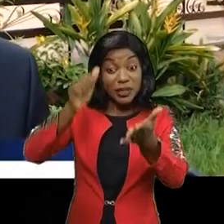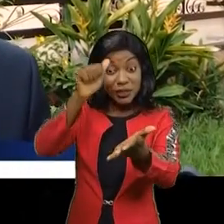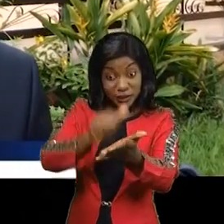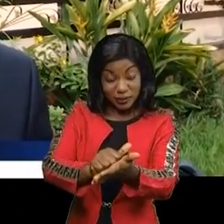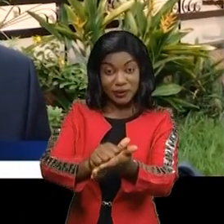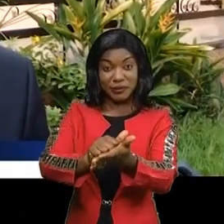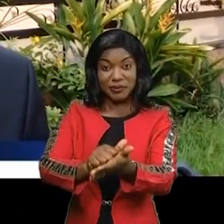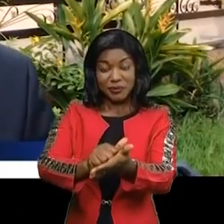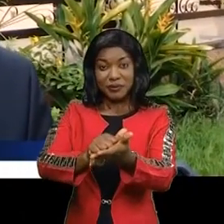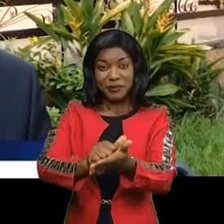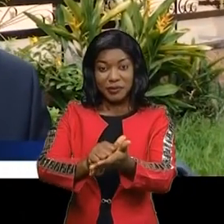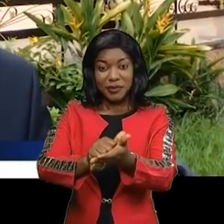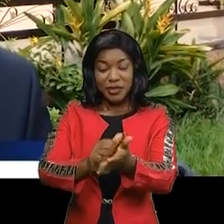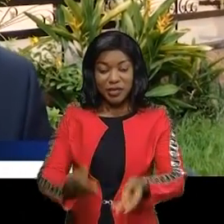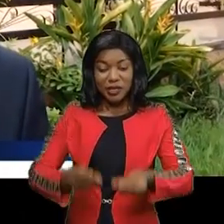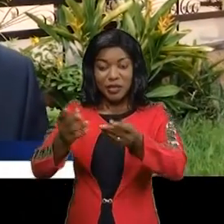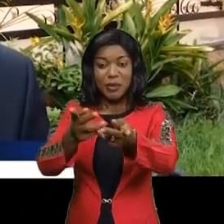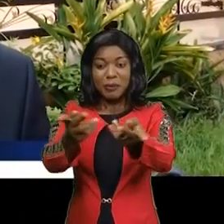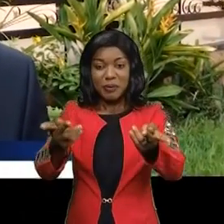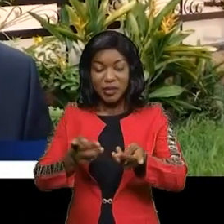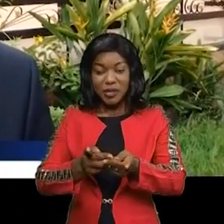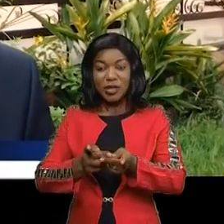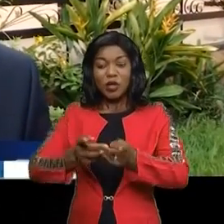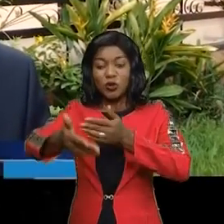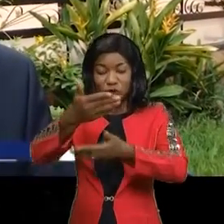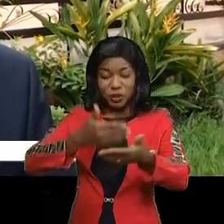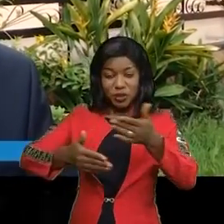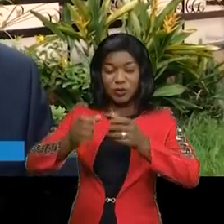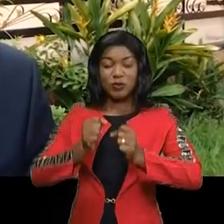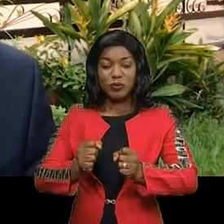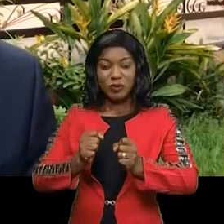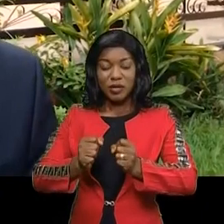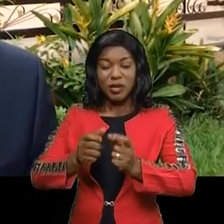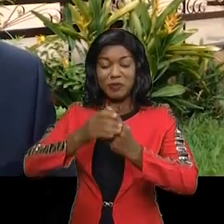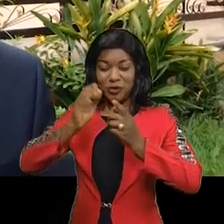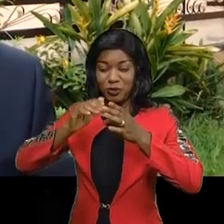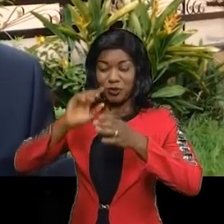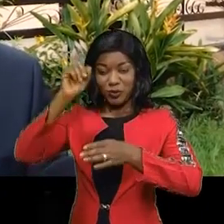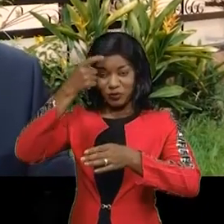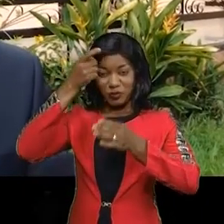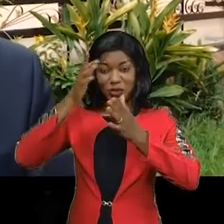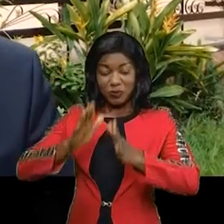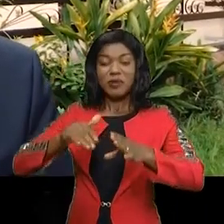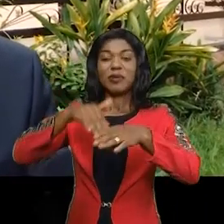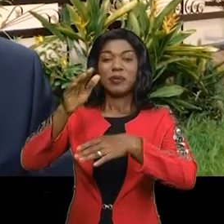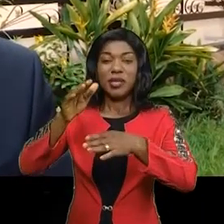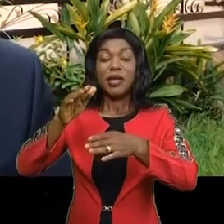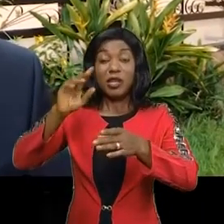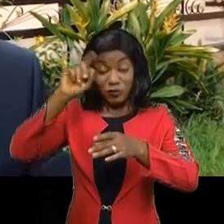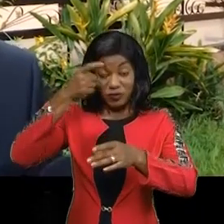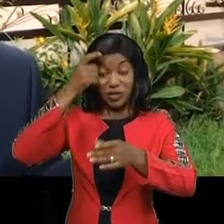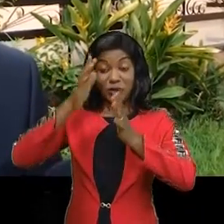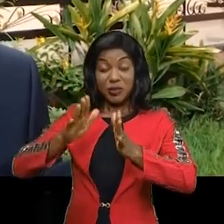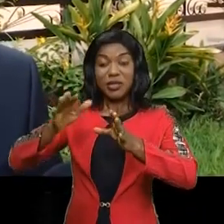bien sûr, c'est place à ces échanges pour pouvoir arriver à ce gouvernement. Non seulement inclusif, parce que nous avions